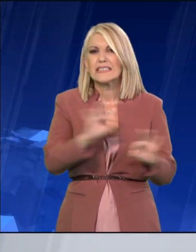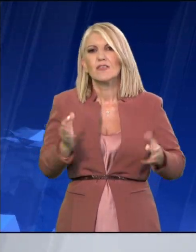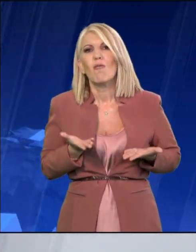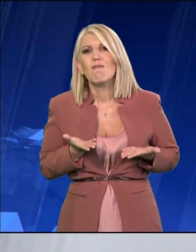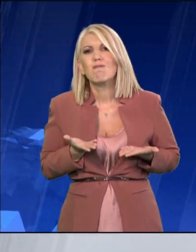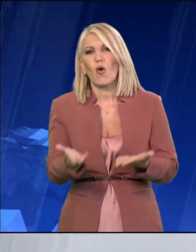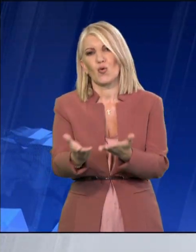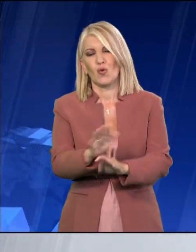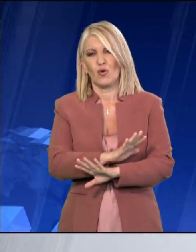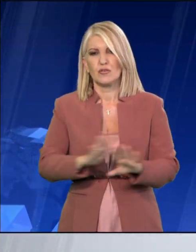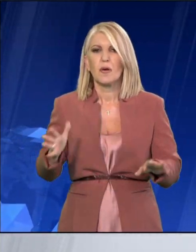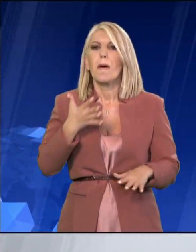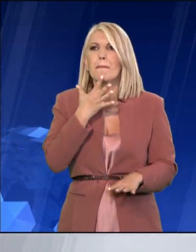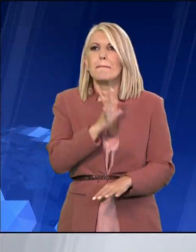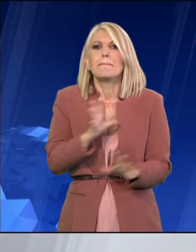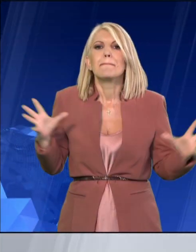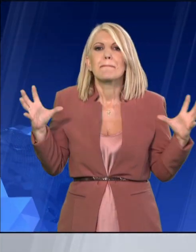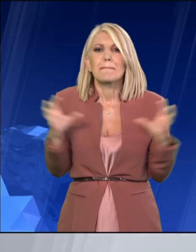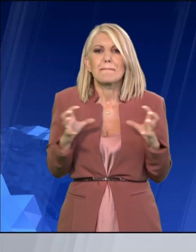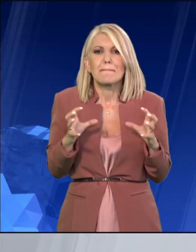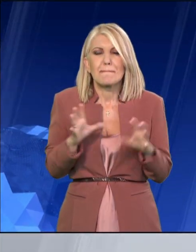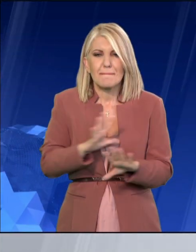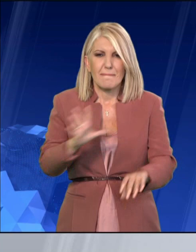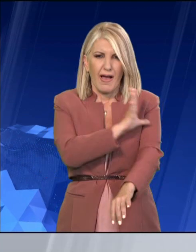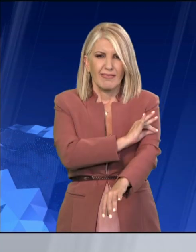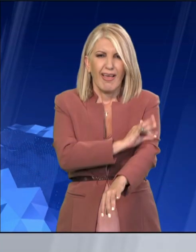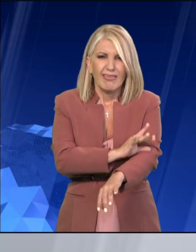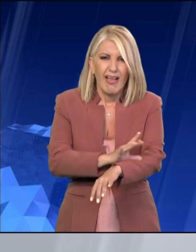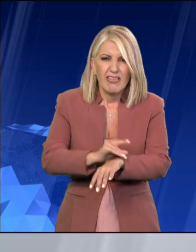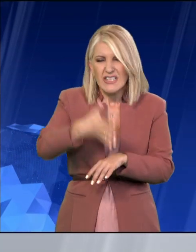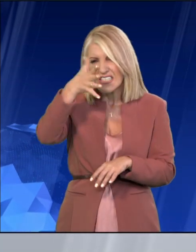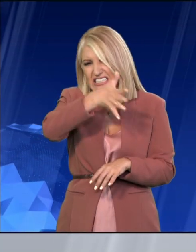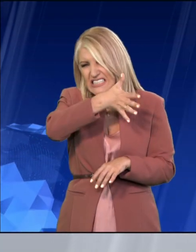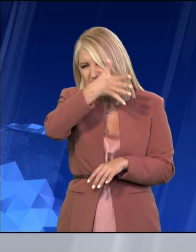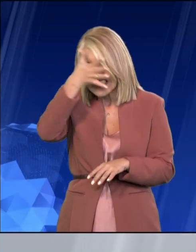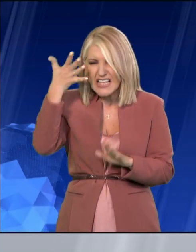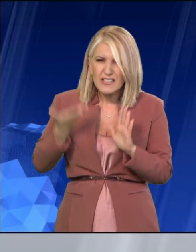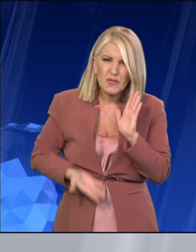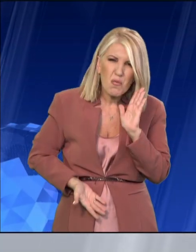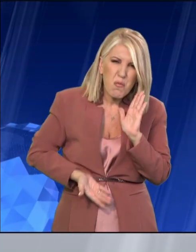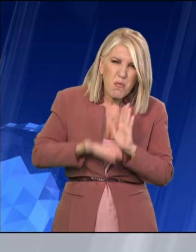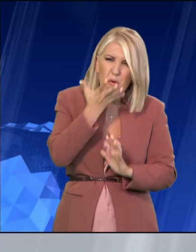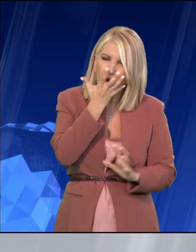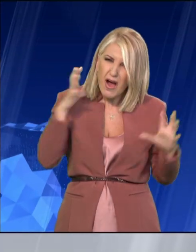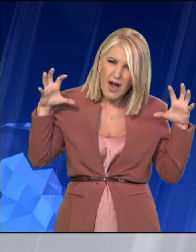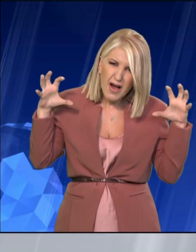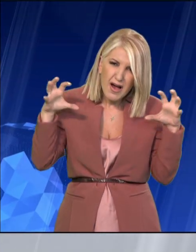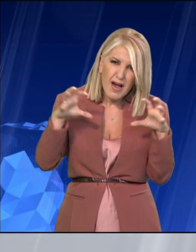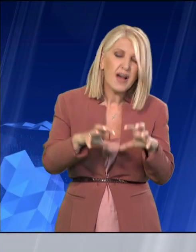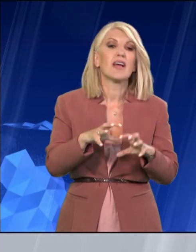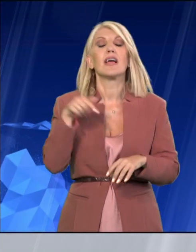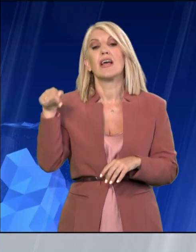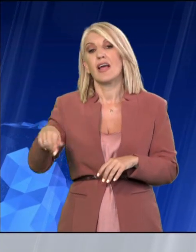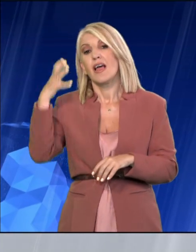αποπνικτική αφόρητη ζέστη, επικρατεί και στην Αττική. Υπενθυμίζεται ότι σήμερα η Εθνική Μετρολογική Υπηρεσία